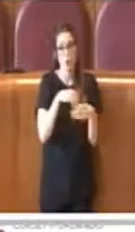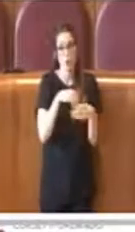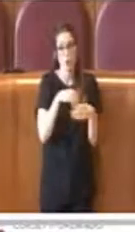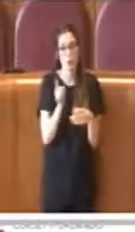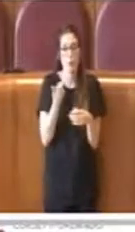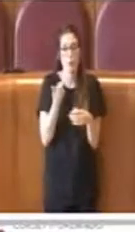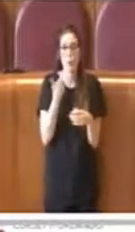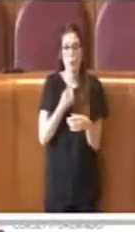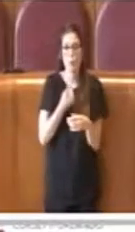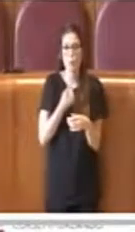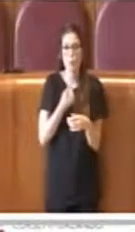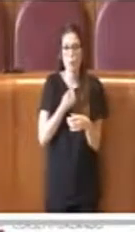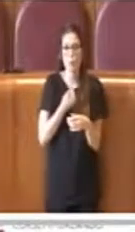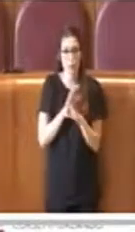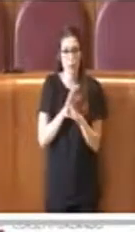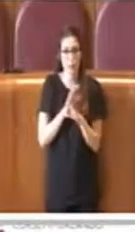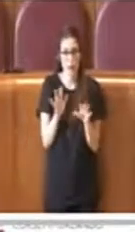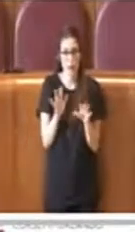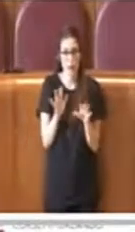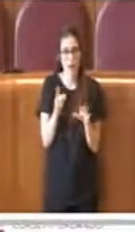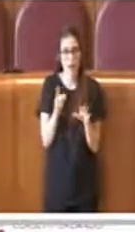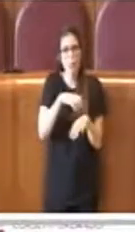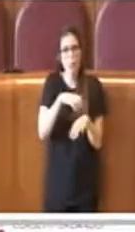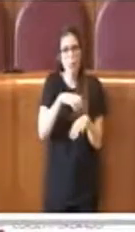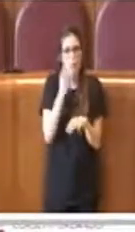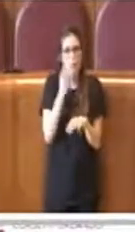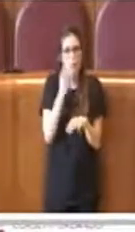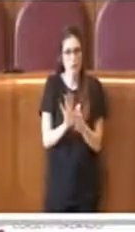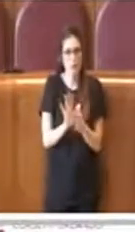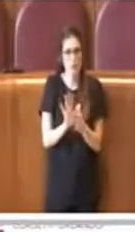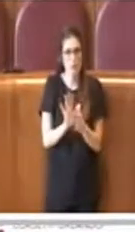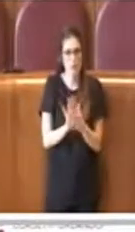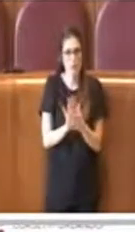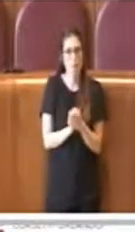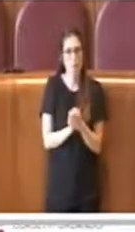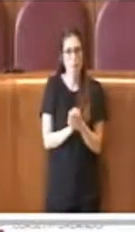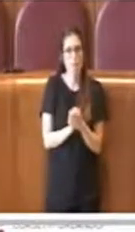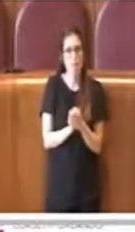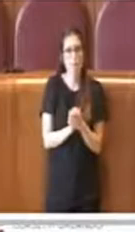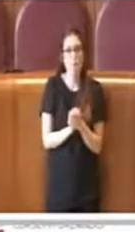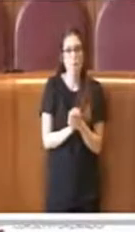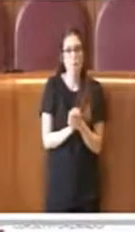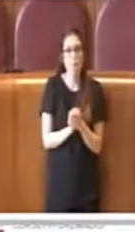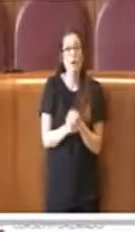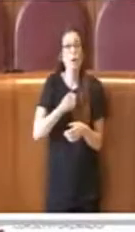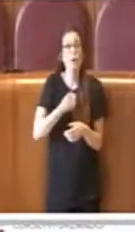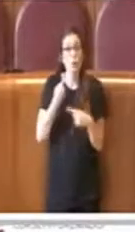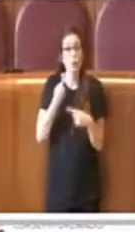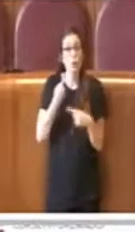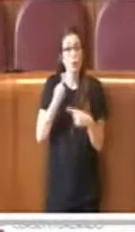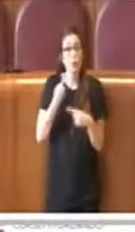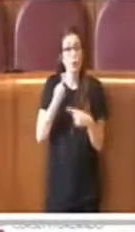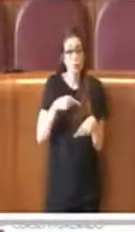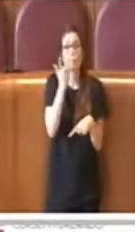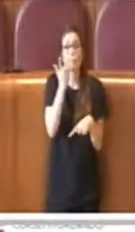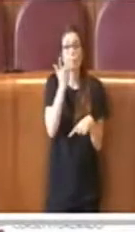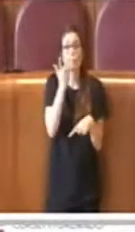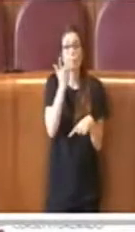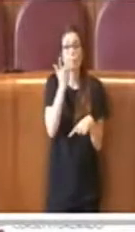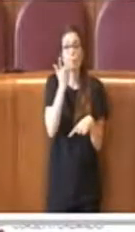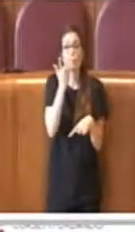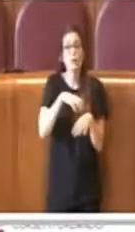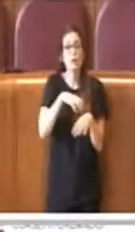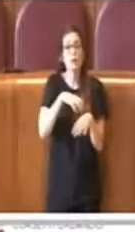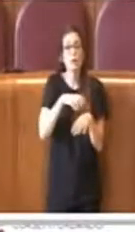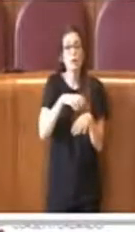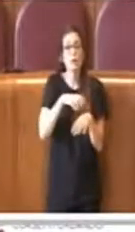una sua autonomia, come richiesto dalle consulte stesse. Tale autonomia si rende necessaria per rendere l'organismo imparziale e